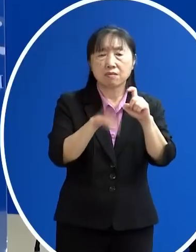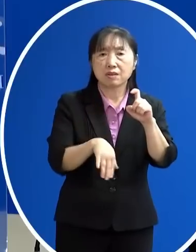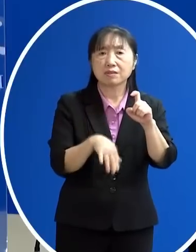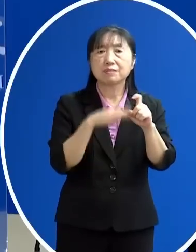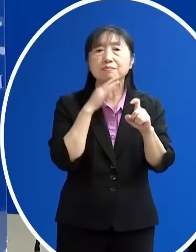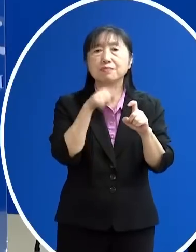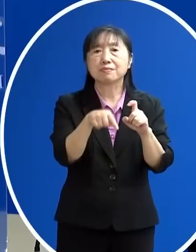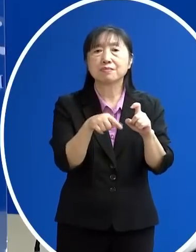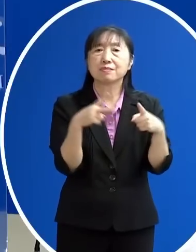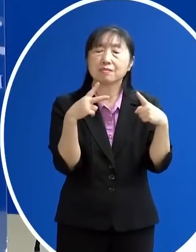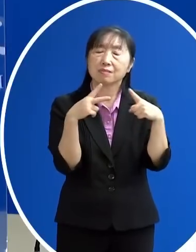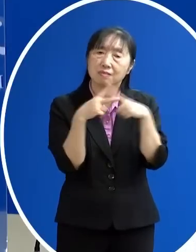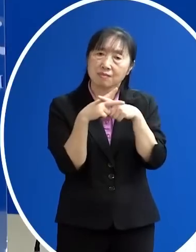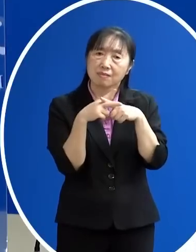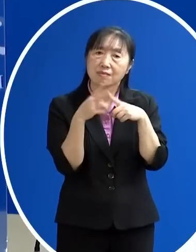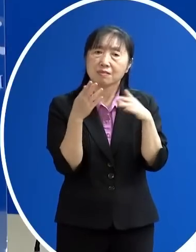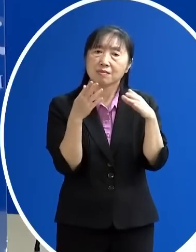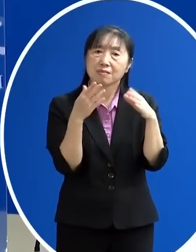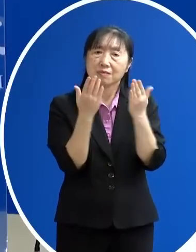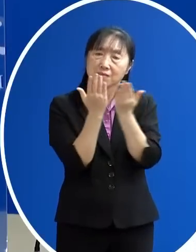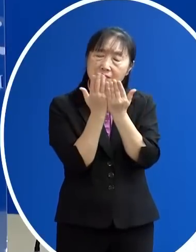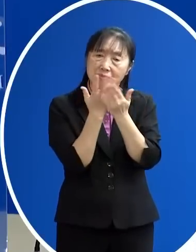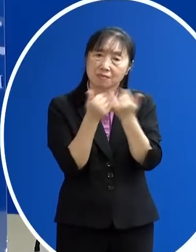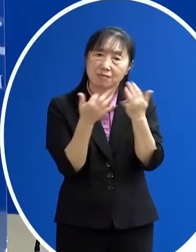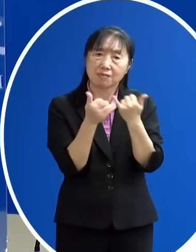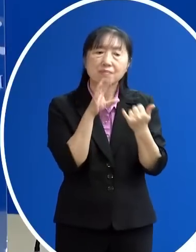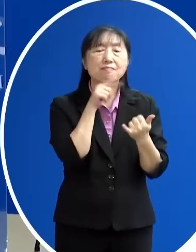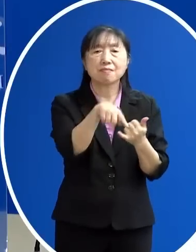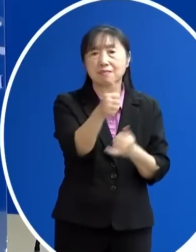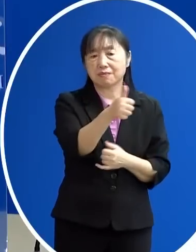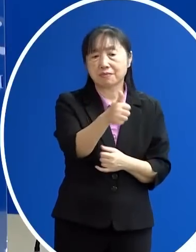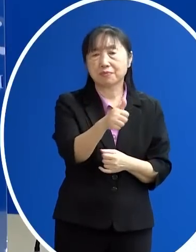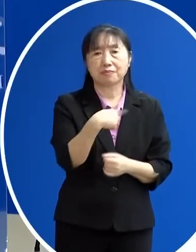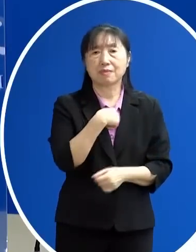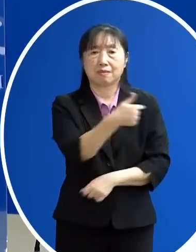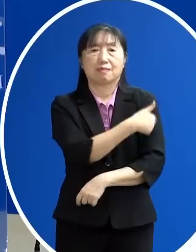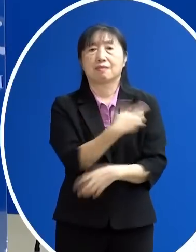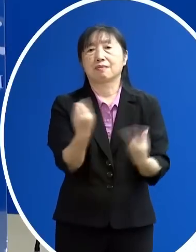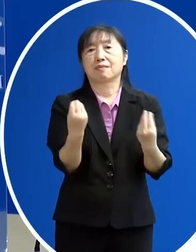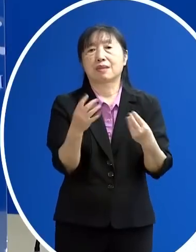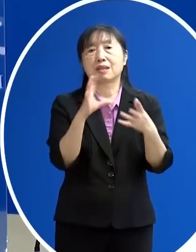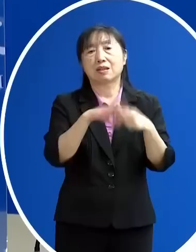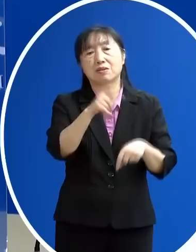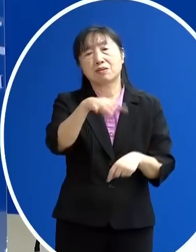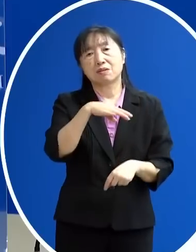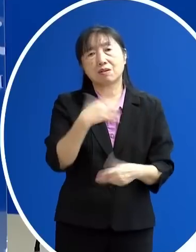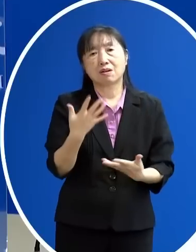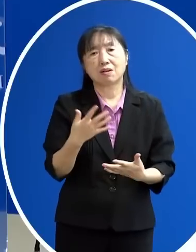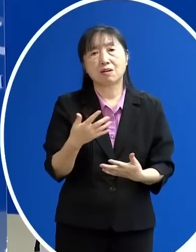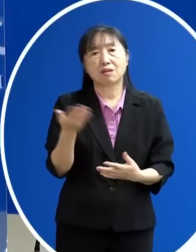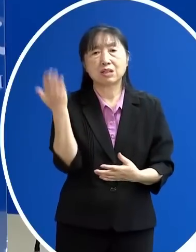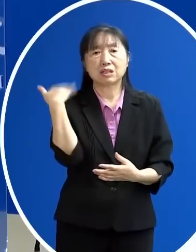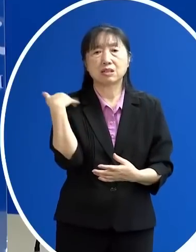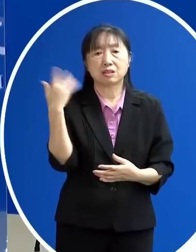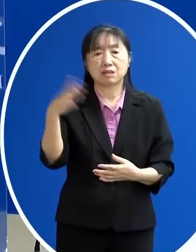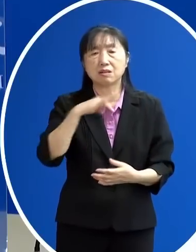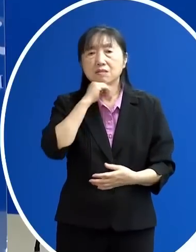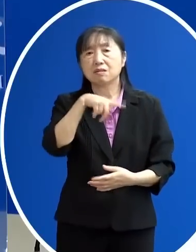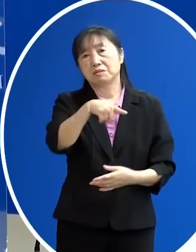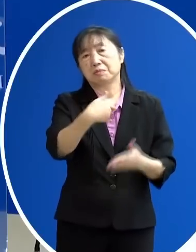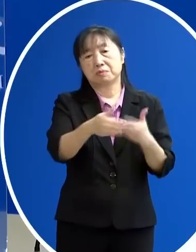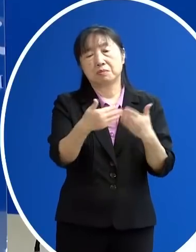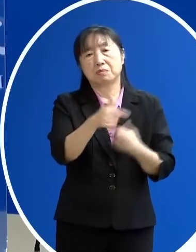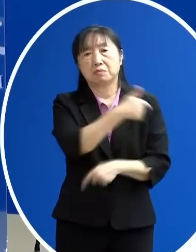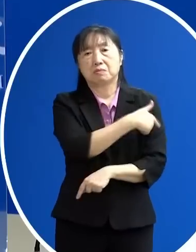位 這個他還是小學年齡的一個男童對 也是沒有接種疫苗 因為他沒有到這個先前接種疫苗的年齡